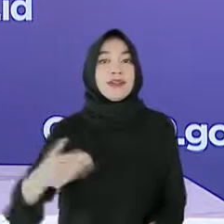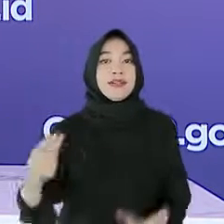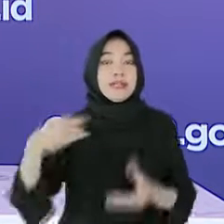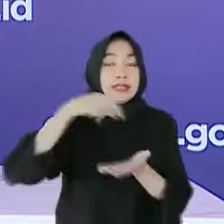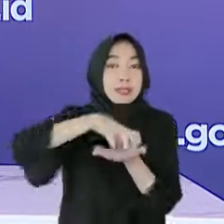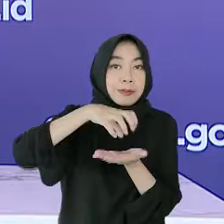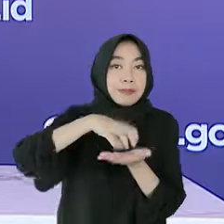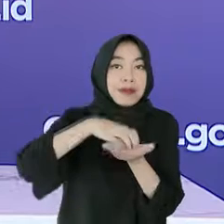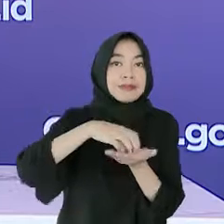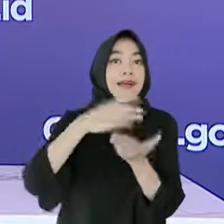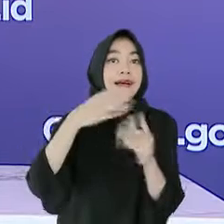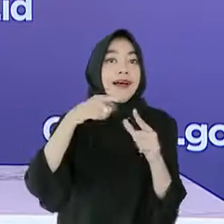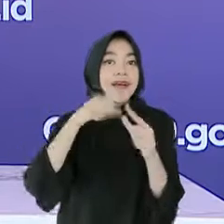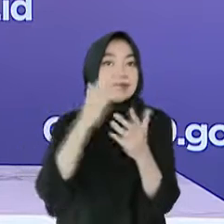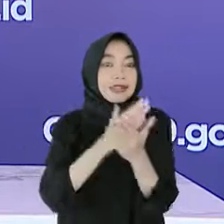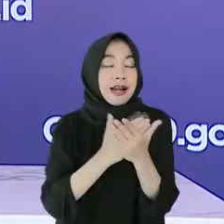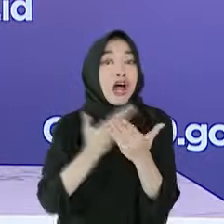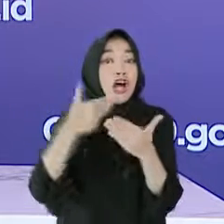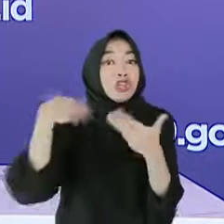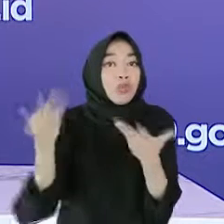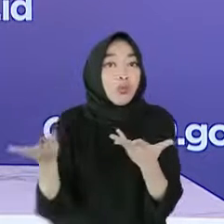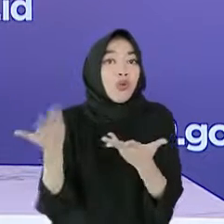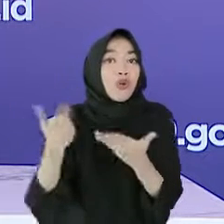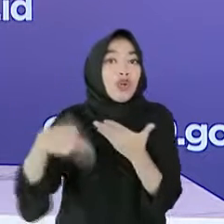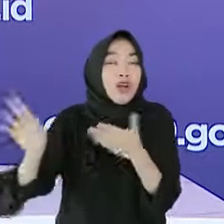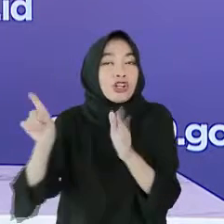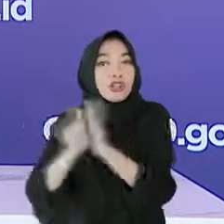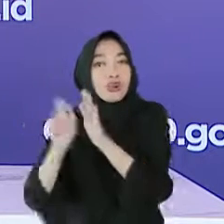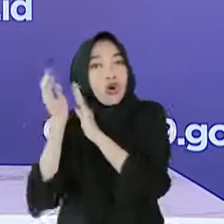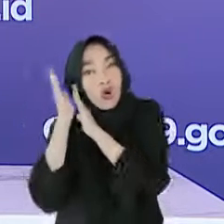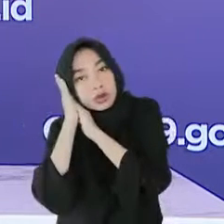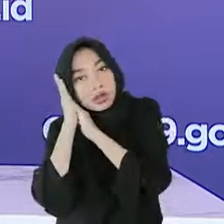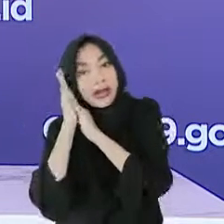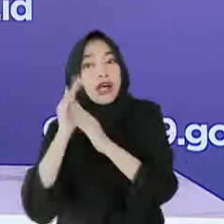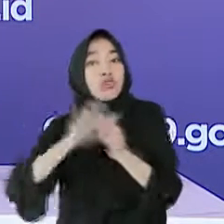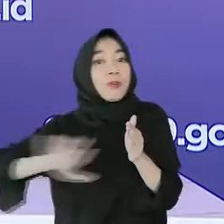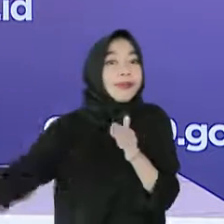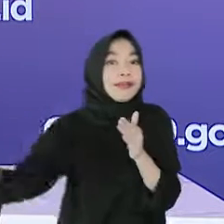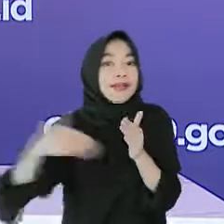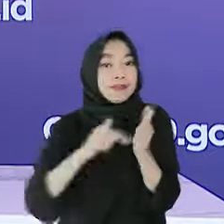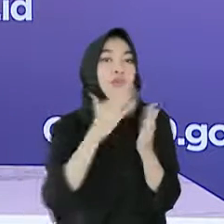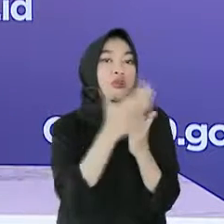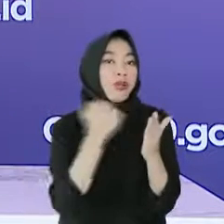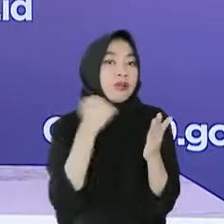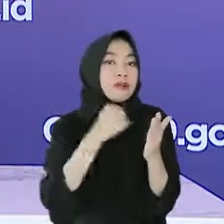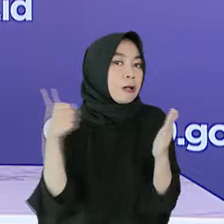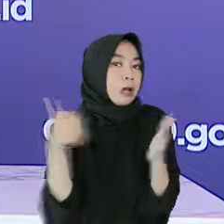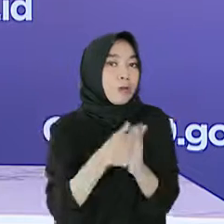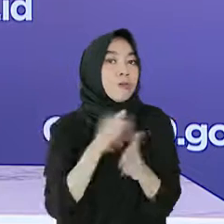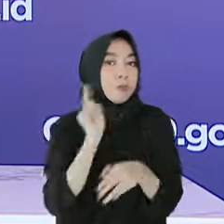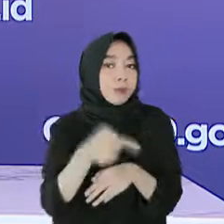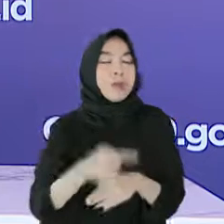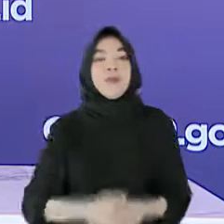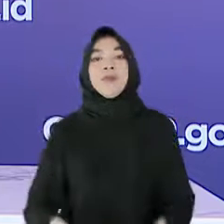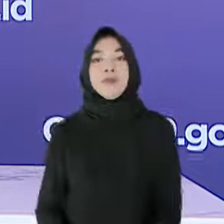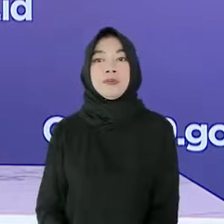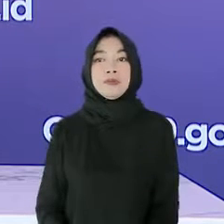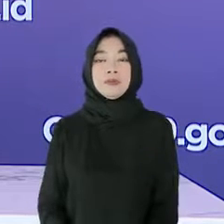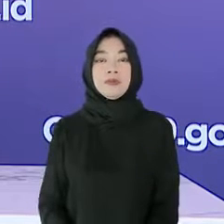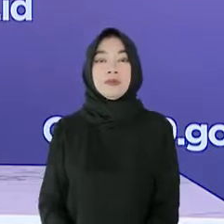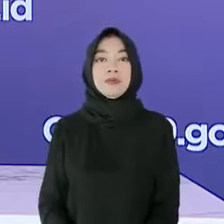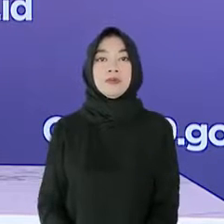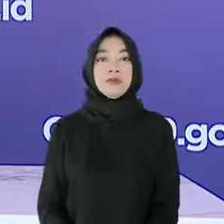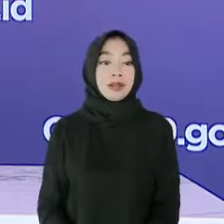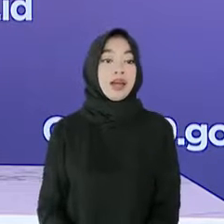luar wilayah acara, misalnya saat di tempat penginapan dan saat bepergian. Selanjutnya, segera merujuk